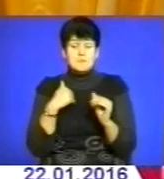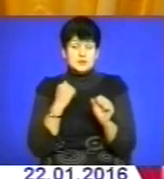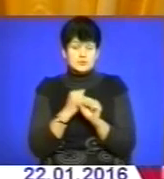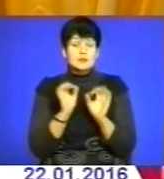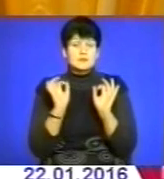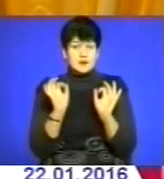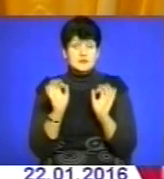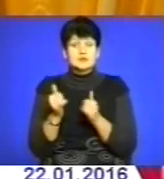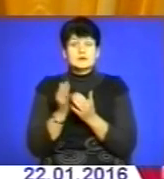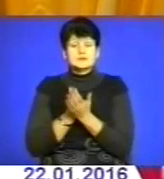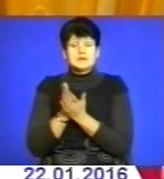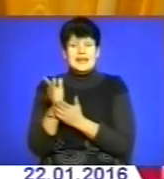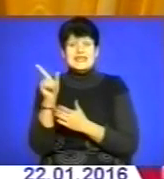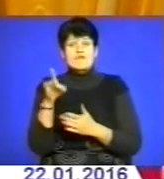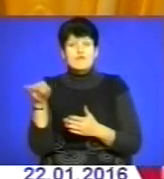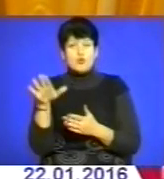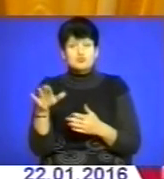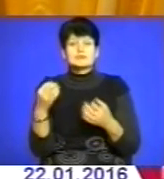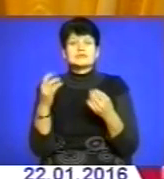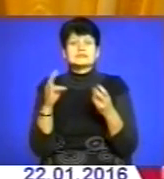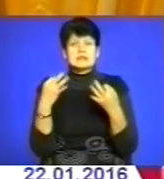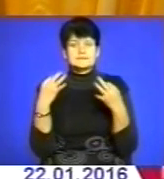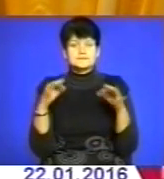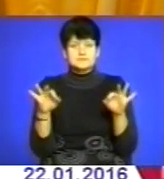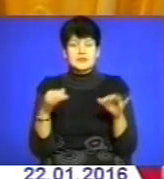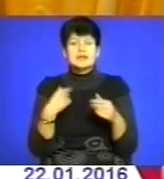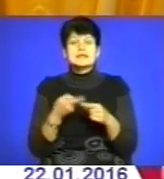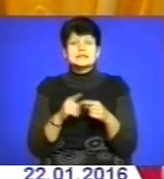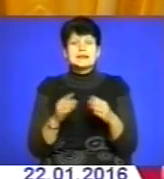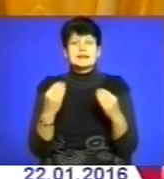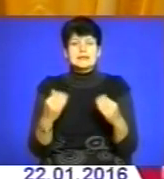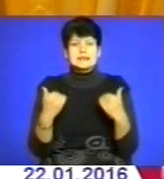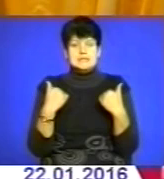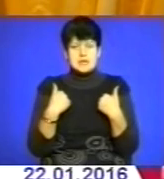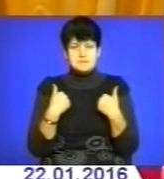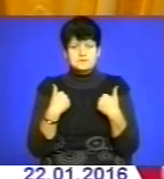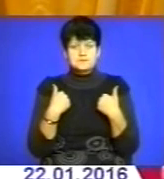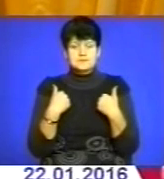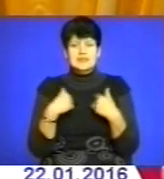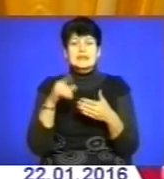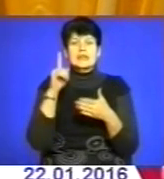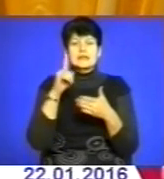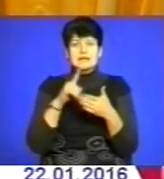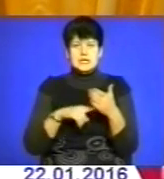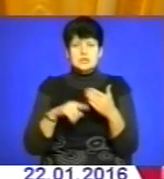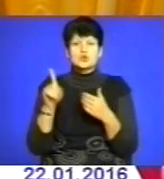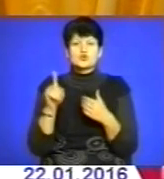вибір на Європу, на незалежність. І це дасть нам все-таки надію, що ми